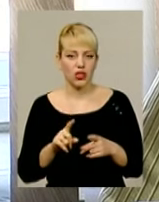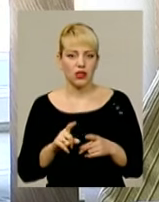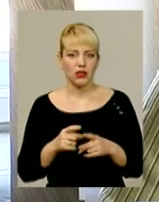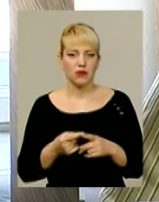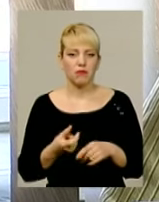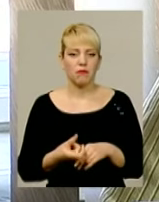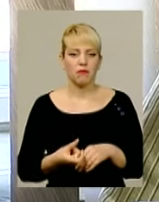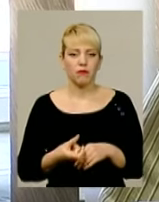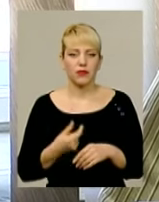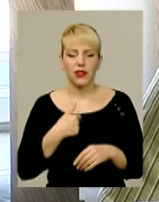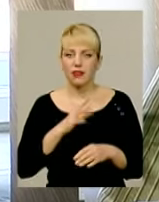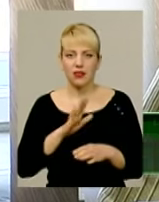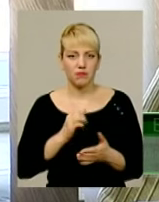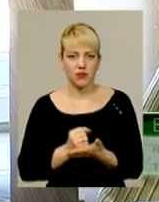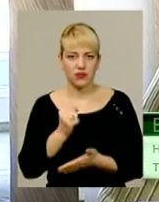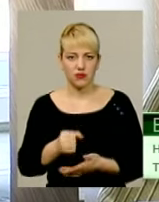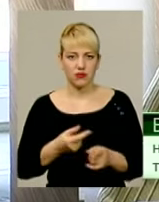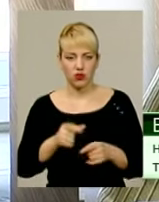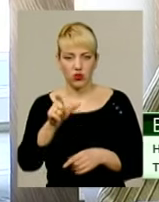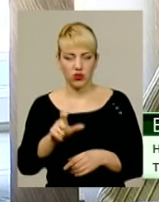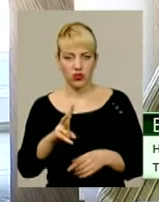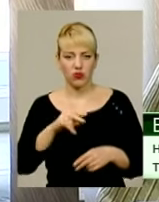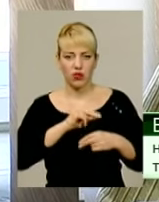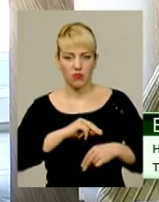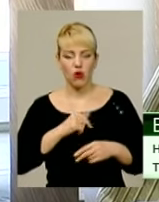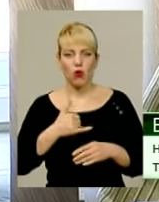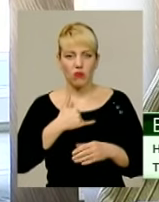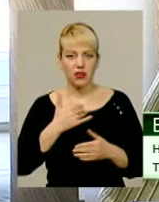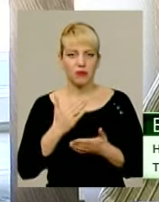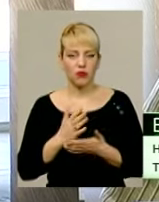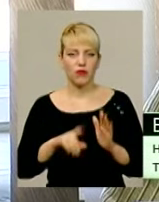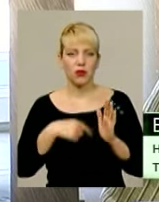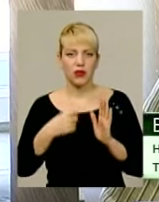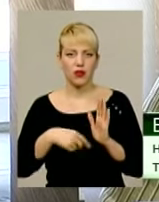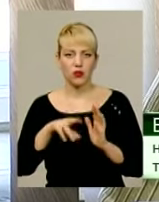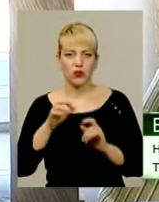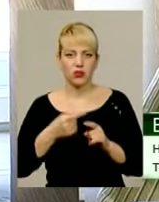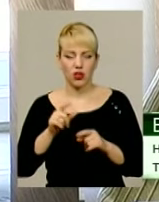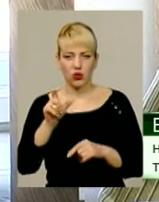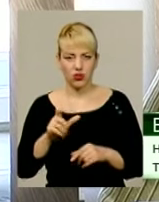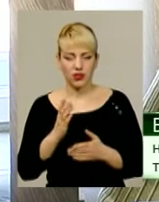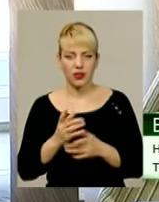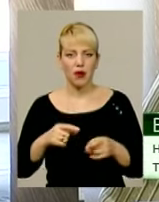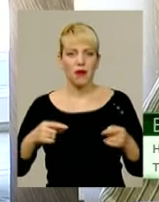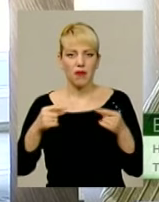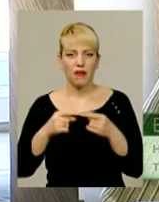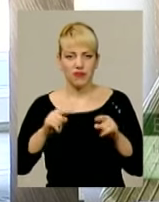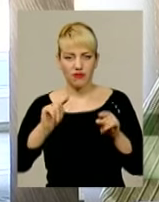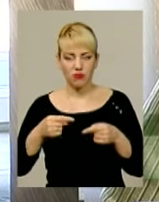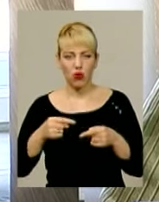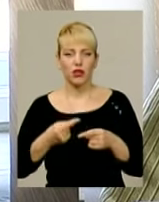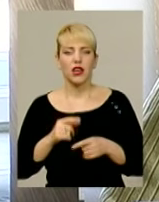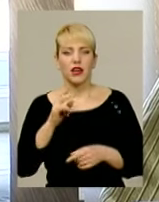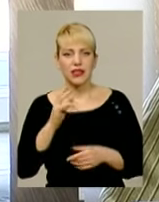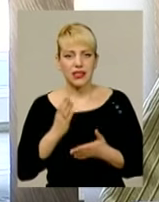питання до виконання, тому що є певні вимоги. Вже тепер, слава Богу, є порядок проведення